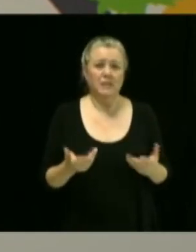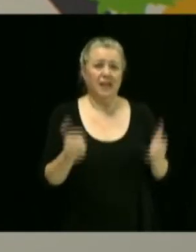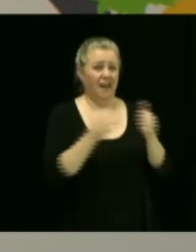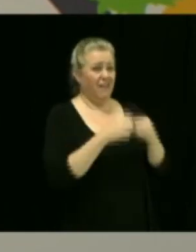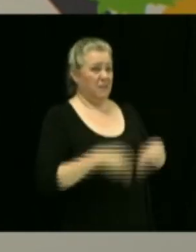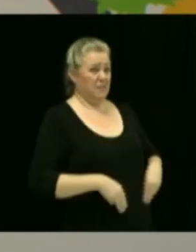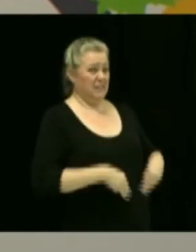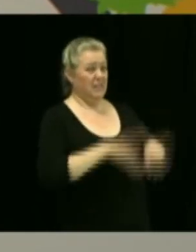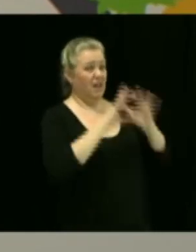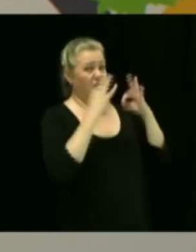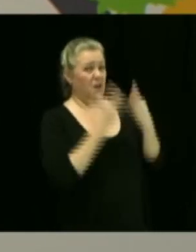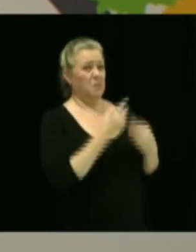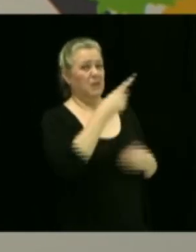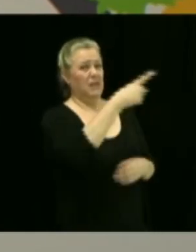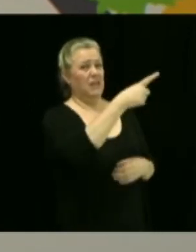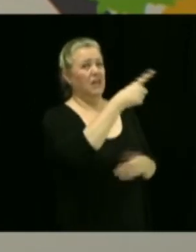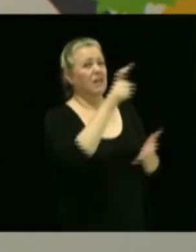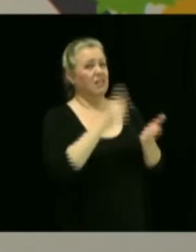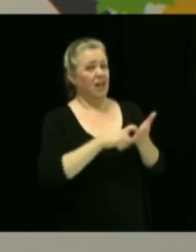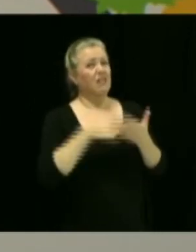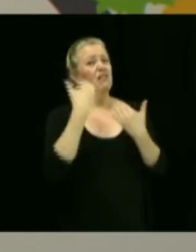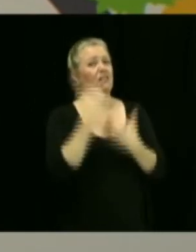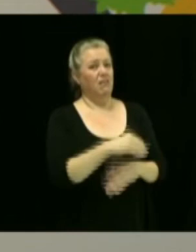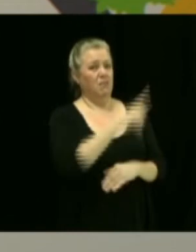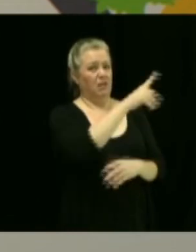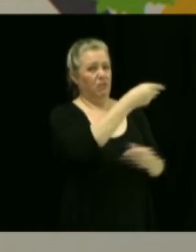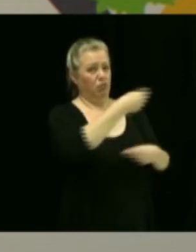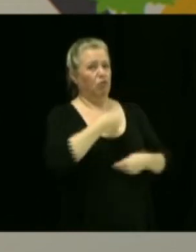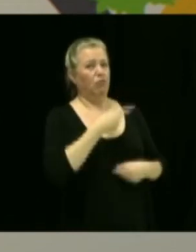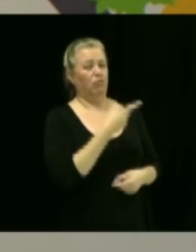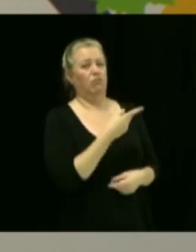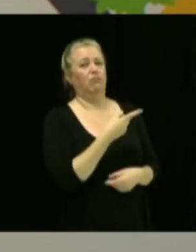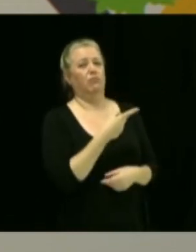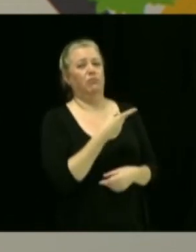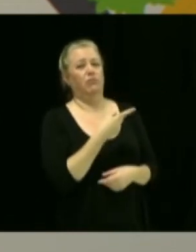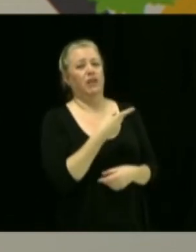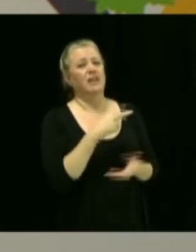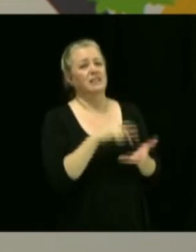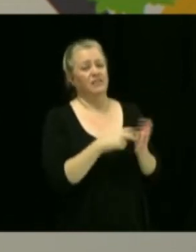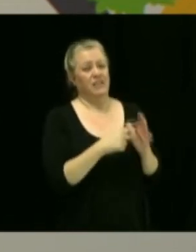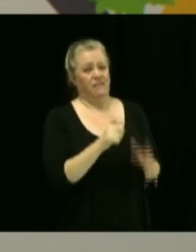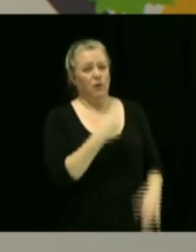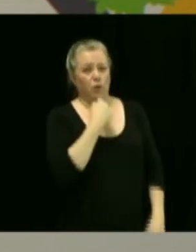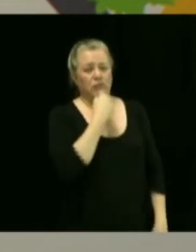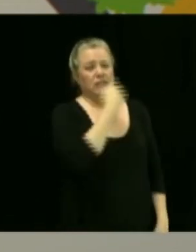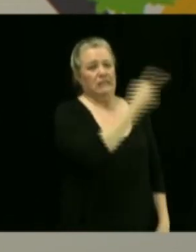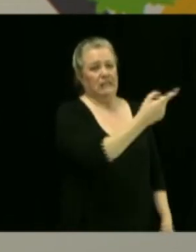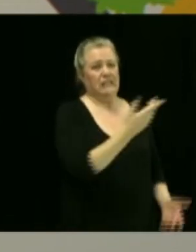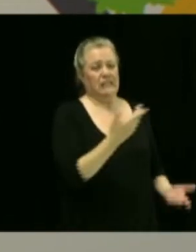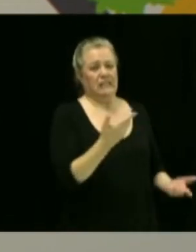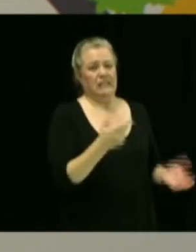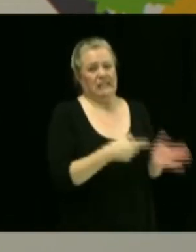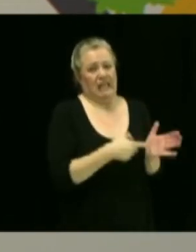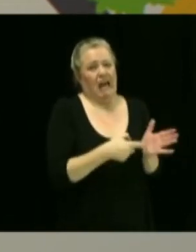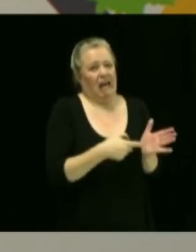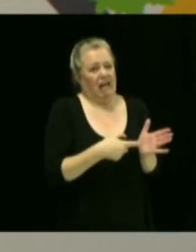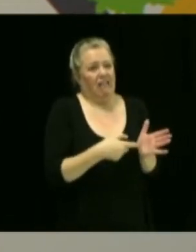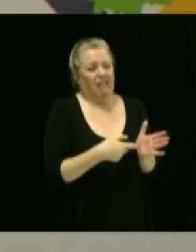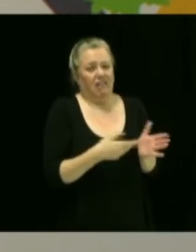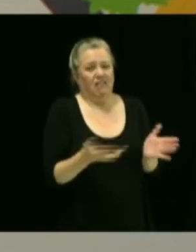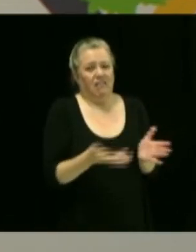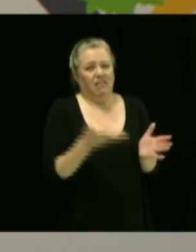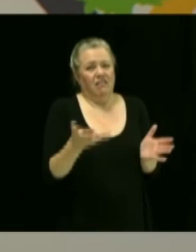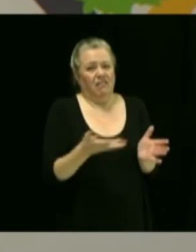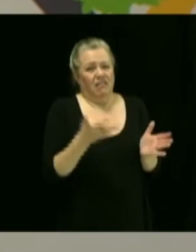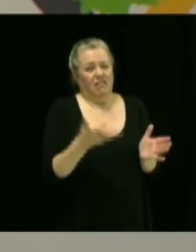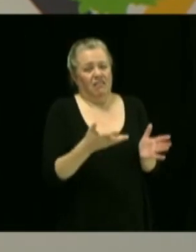une date butoir, qu'on doit leur donner un